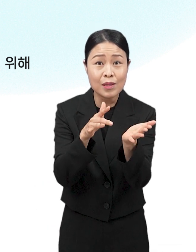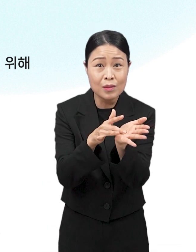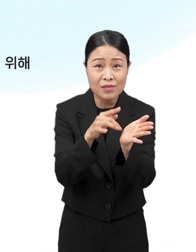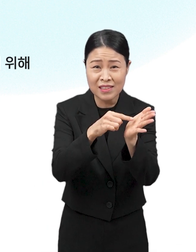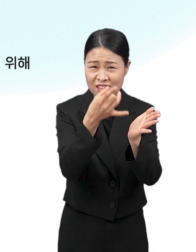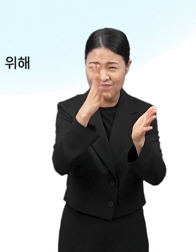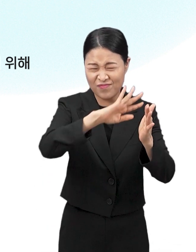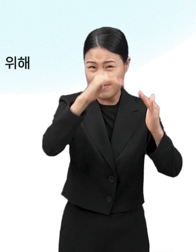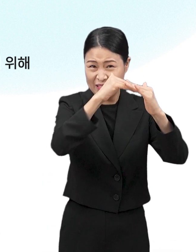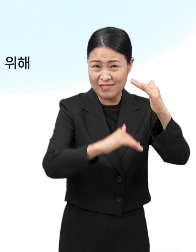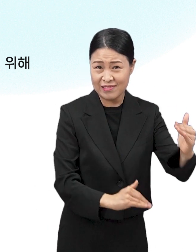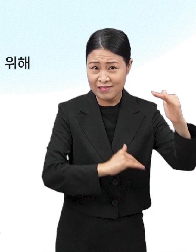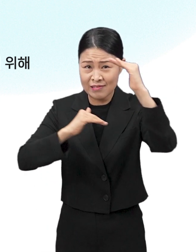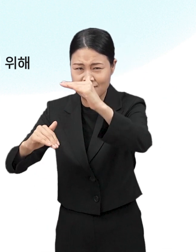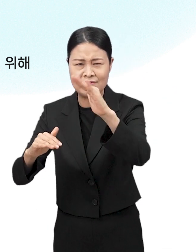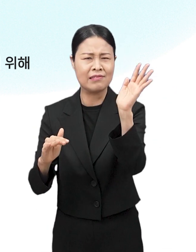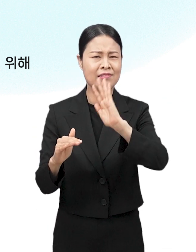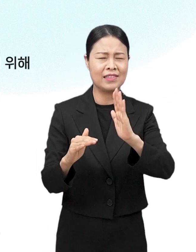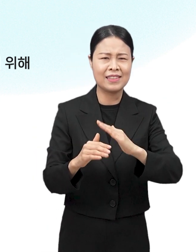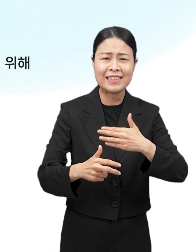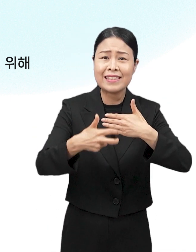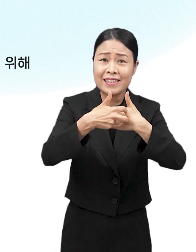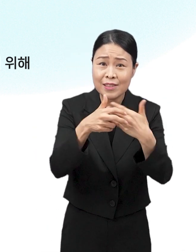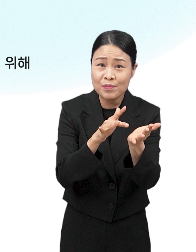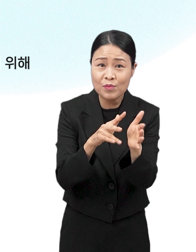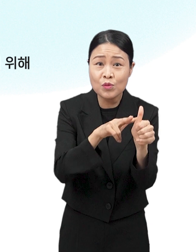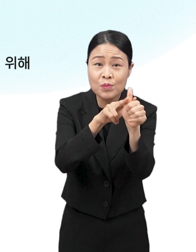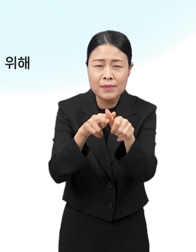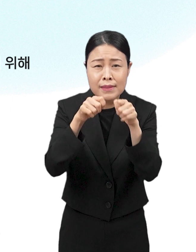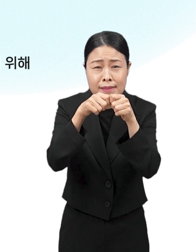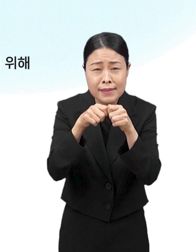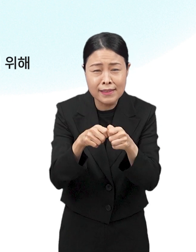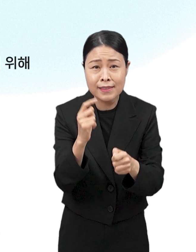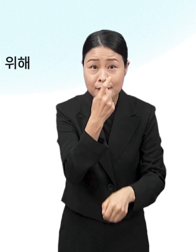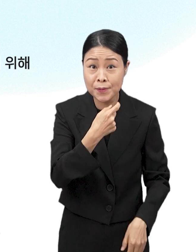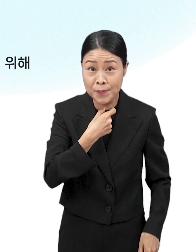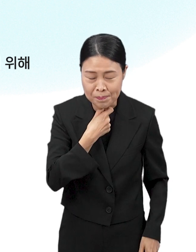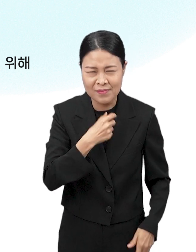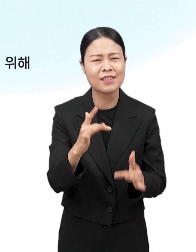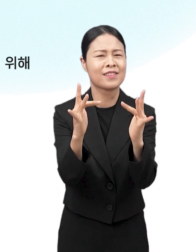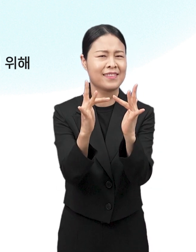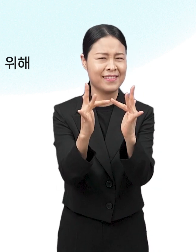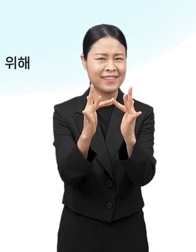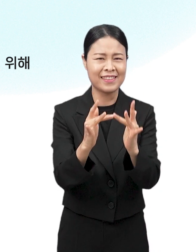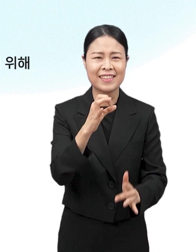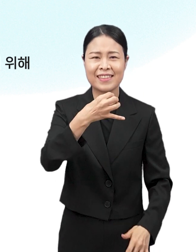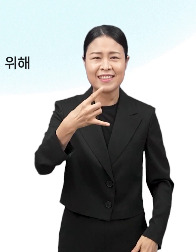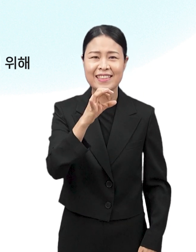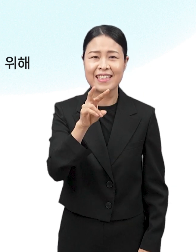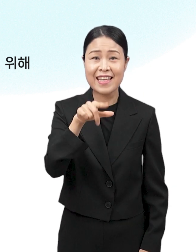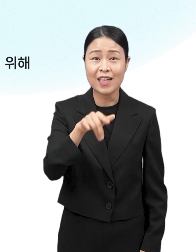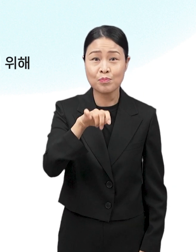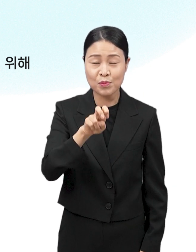의약품에 관한 모든 내용을 담고 있지 않기 때문에 자세한 의약품 정보는 의약품 안전나라에서 꼭 확인하세요